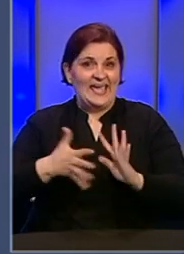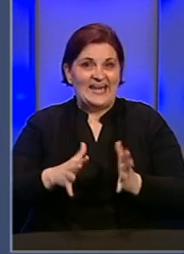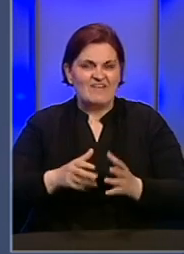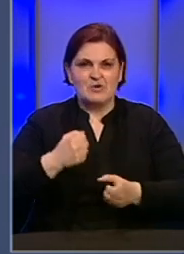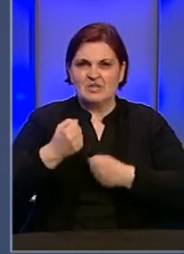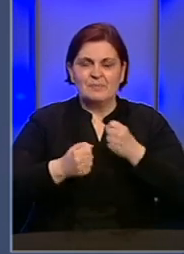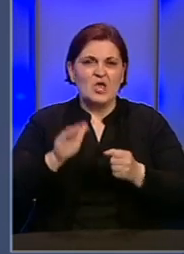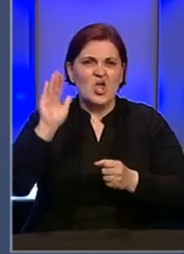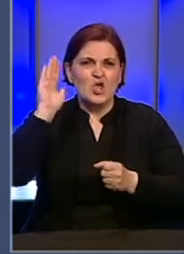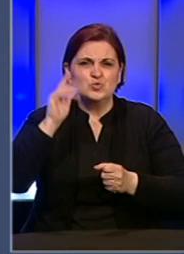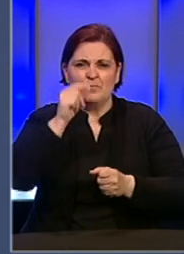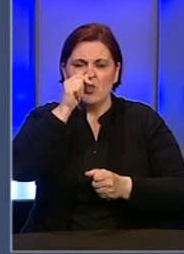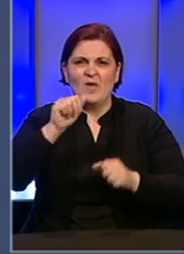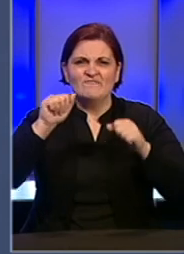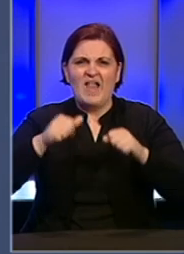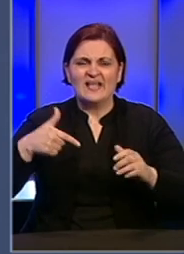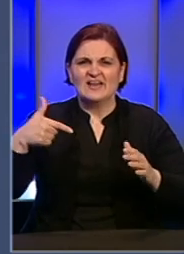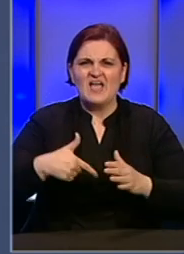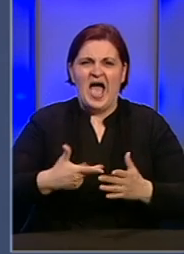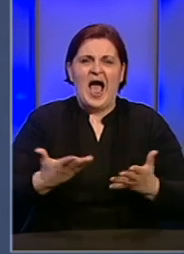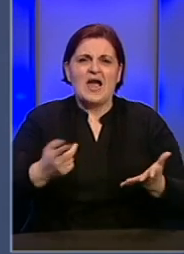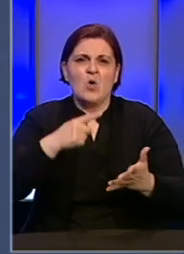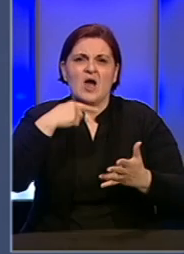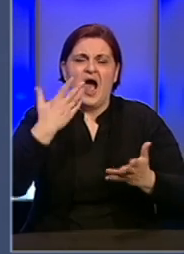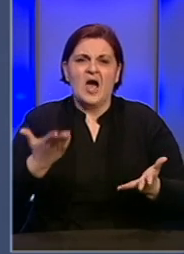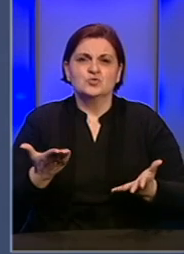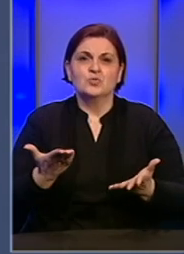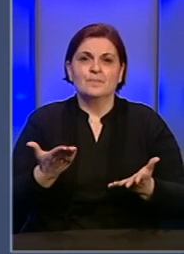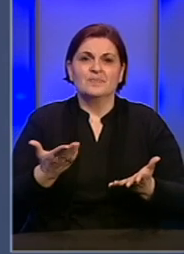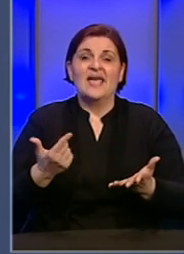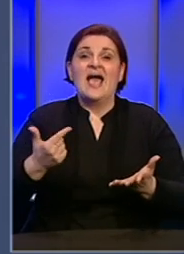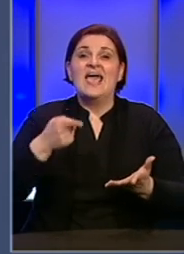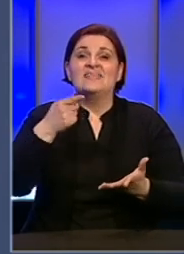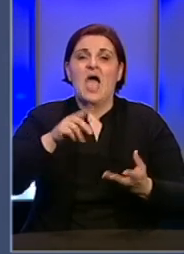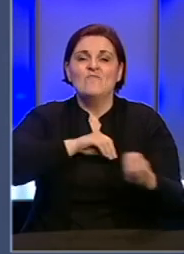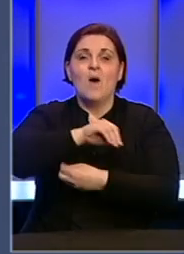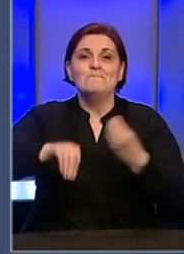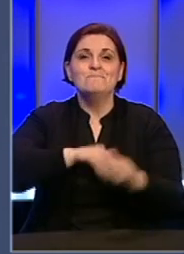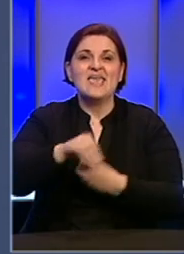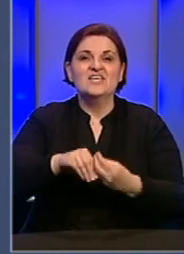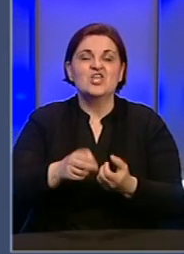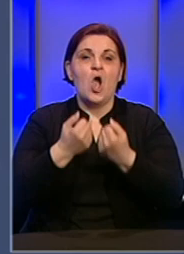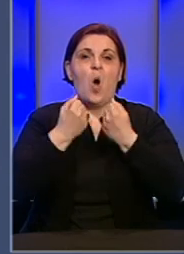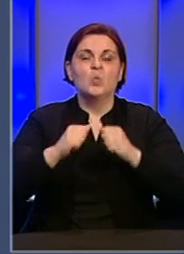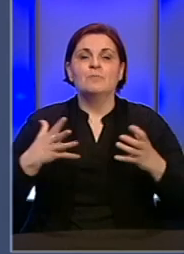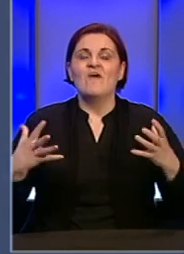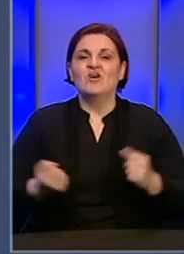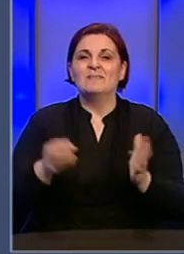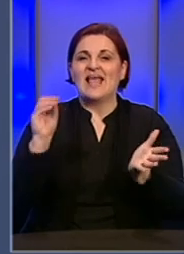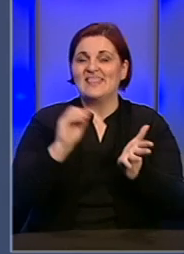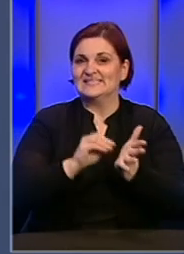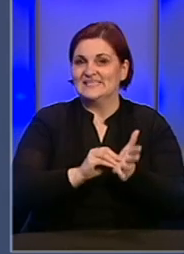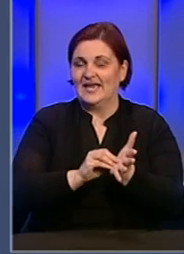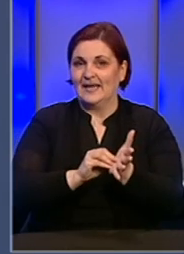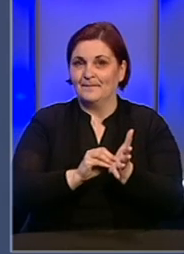vrlo brzo čuti naftaše, kako nam kažu da je ovo miješanje u slobodno formiranje cijena.